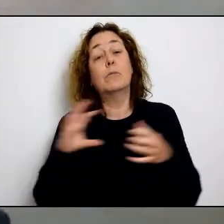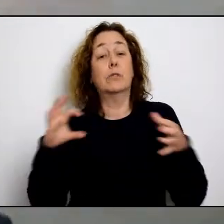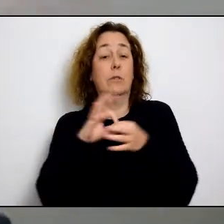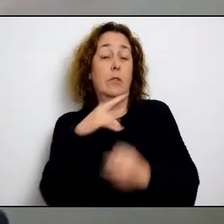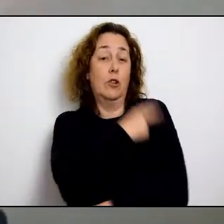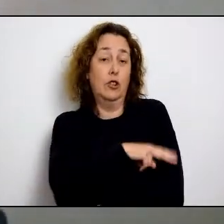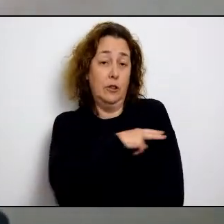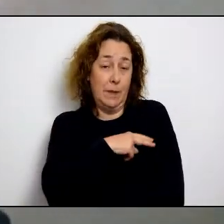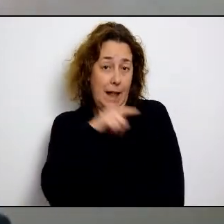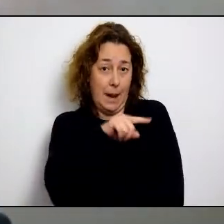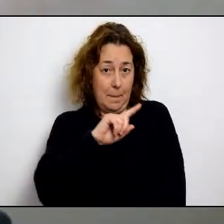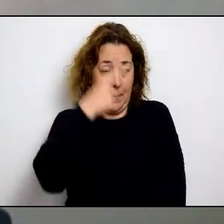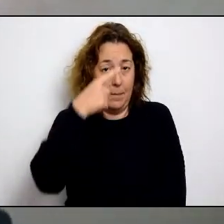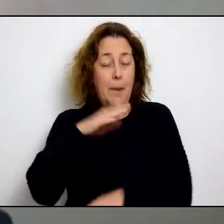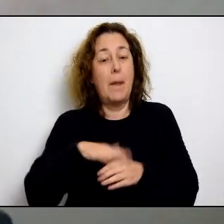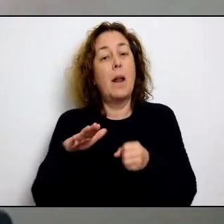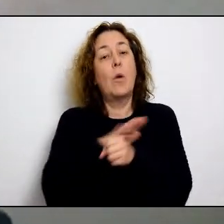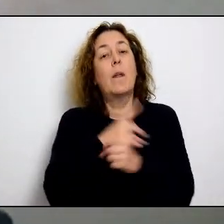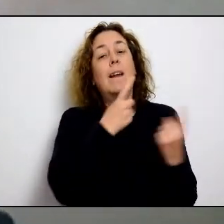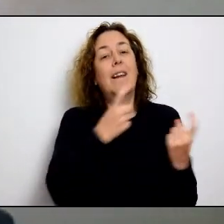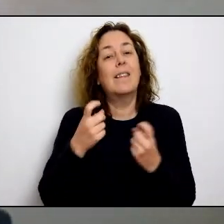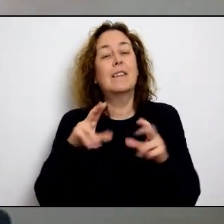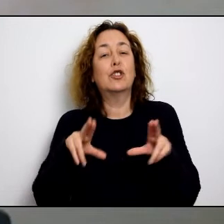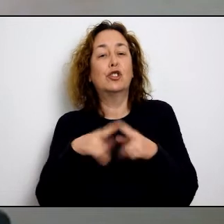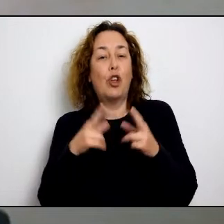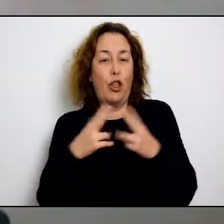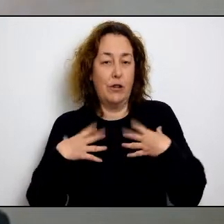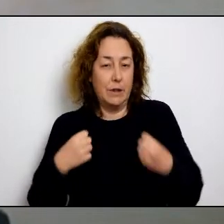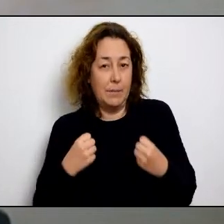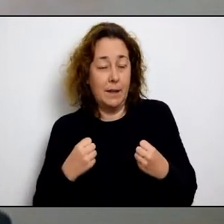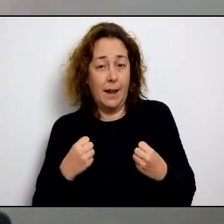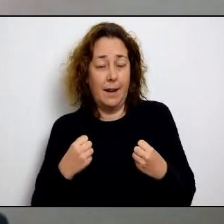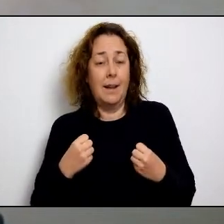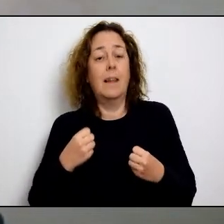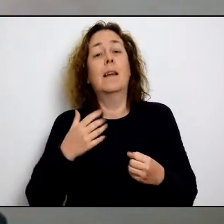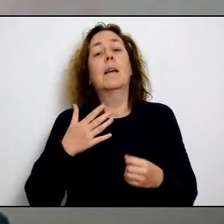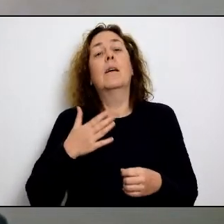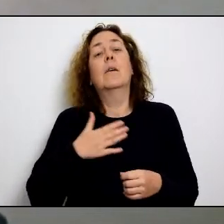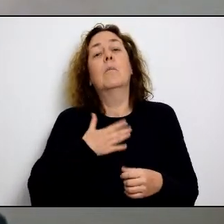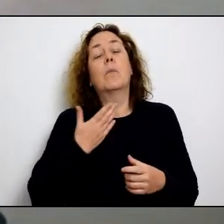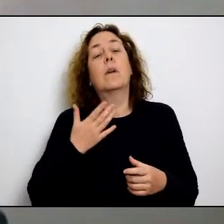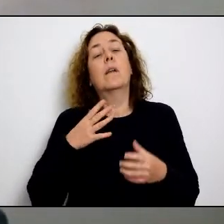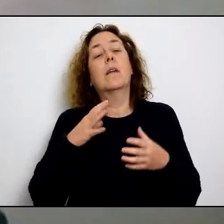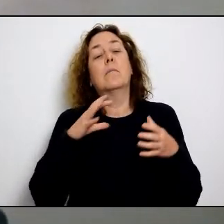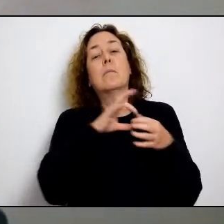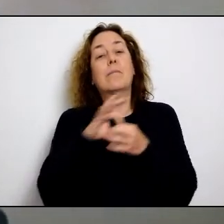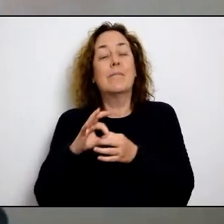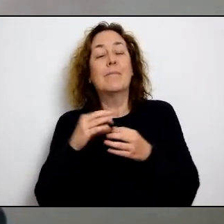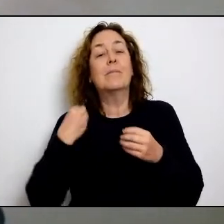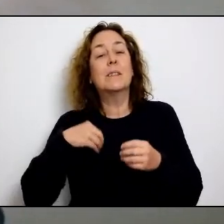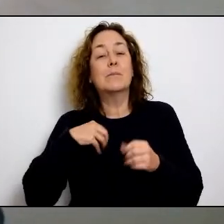no cessen, són ingents, i s'està fent feina de les mans del Mateu Orfila, en primer terme per cobrir les